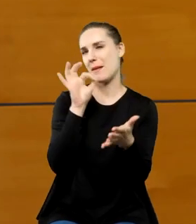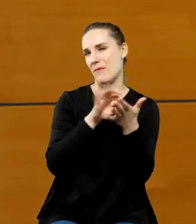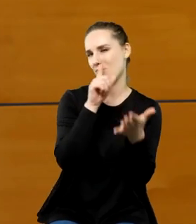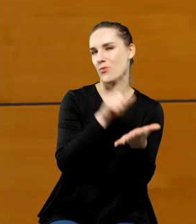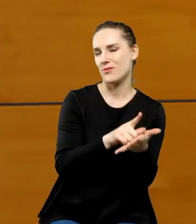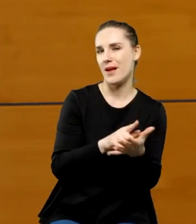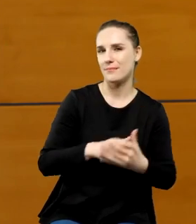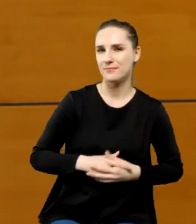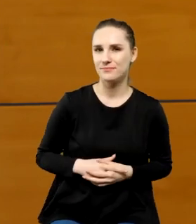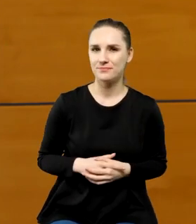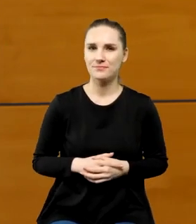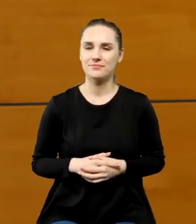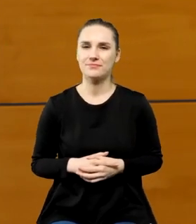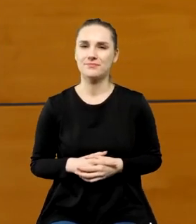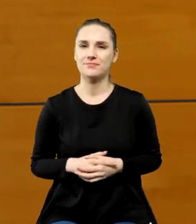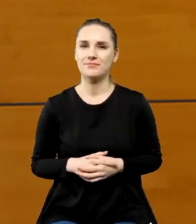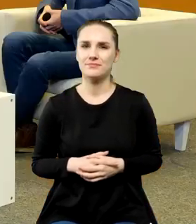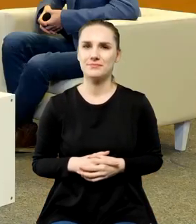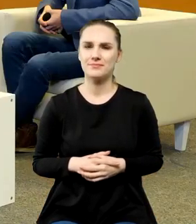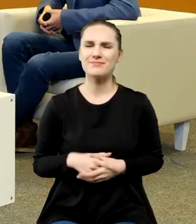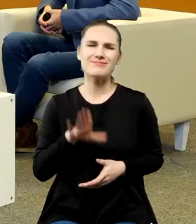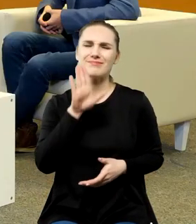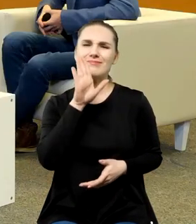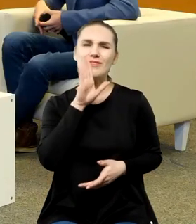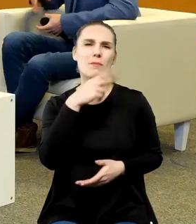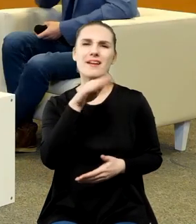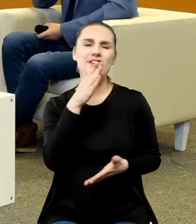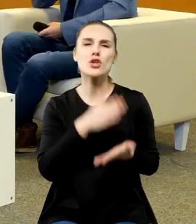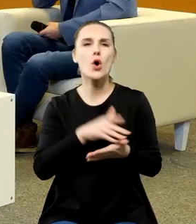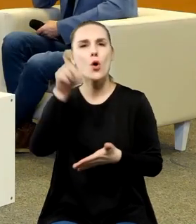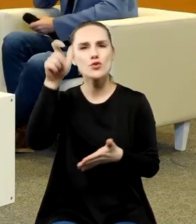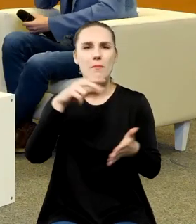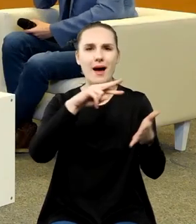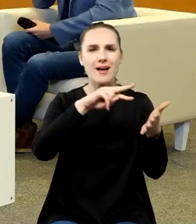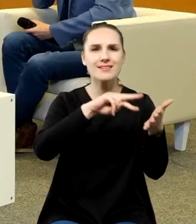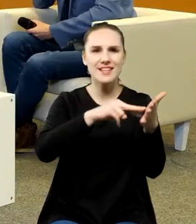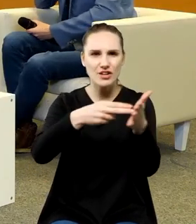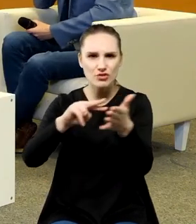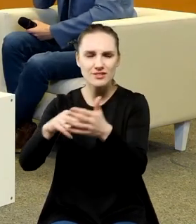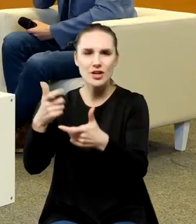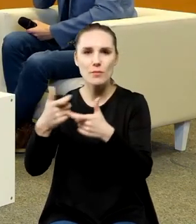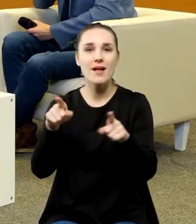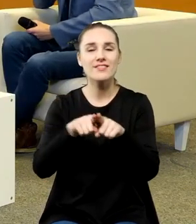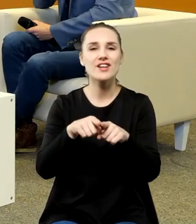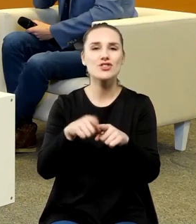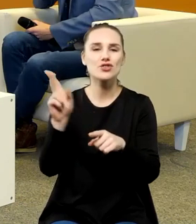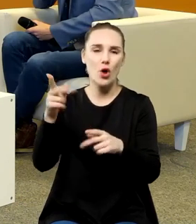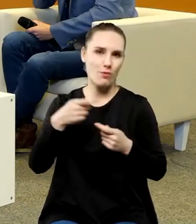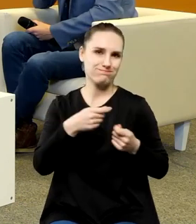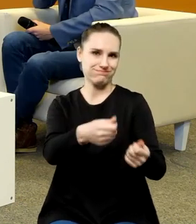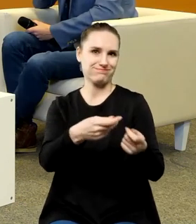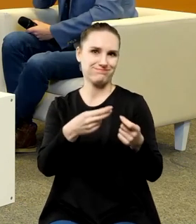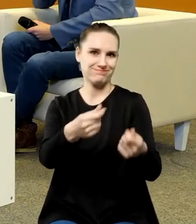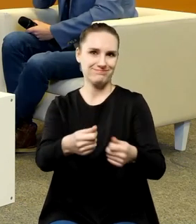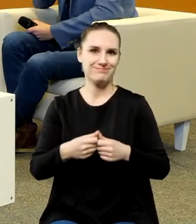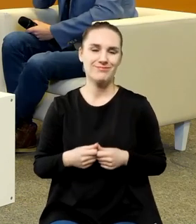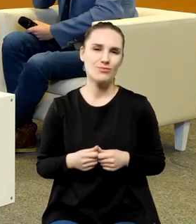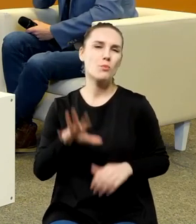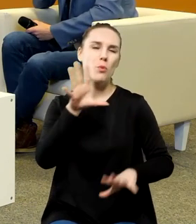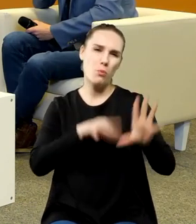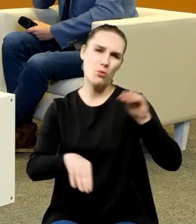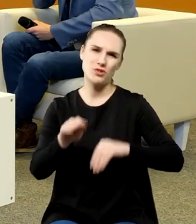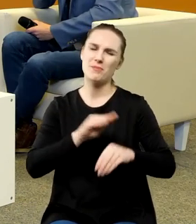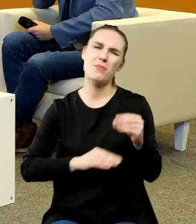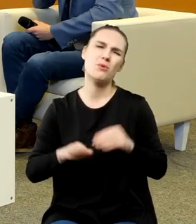to nie jest kwestia tylko scenarzysta niestety także inwestora który to muszą być setki